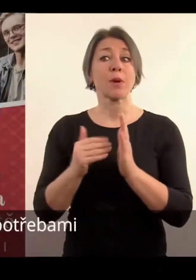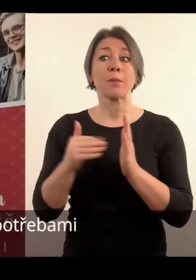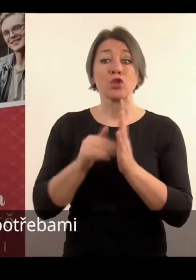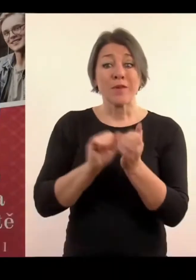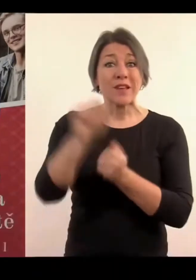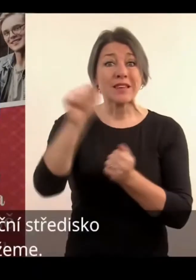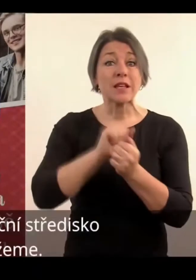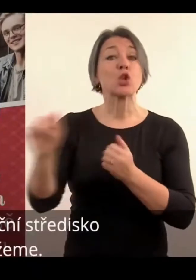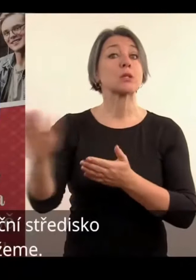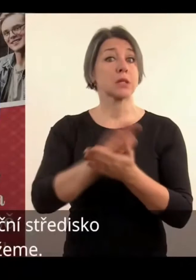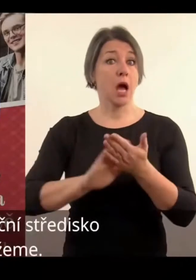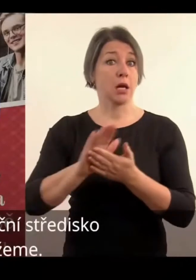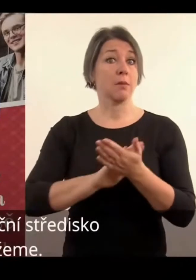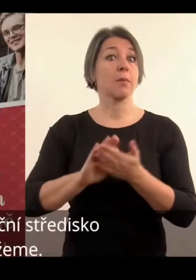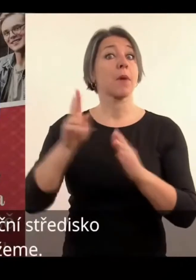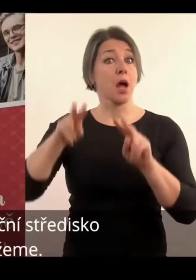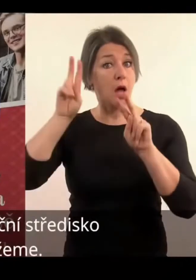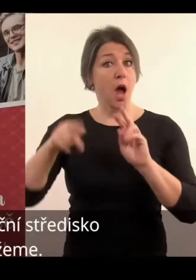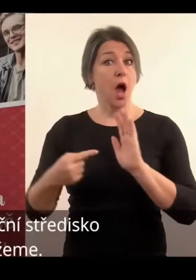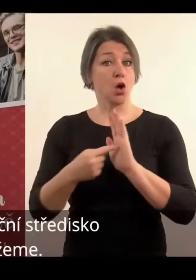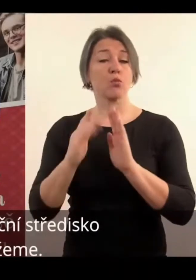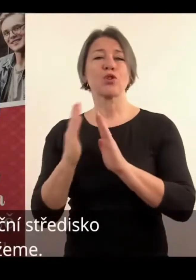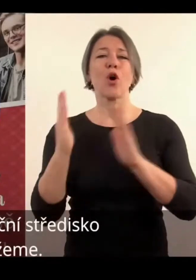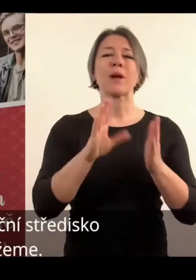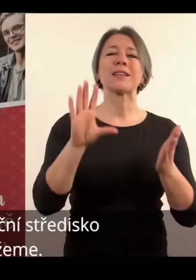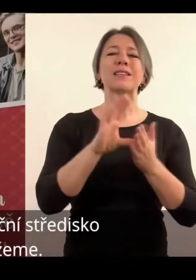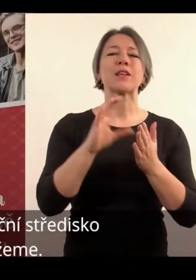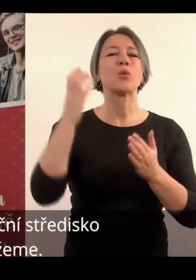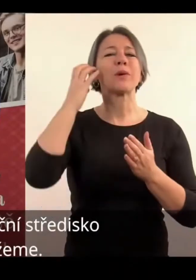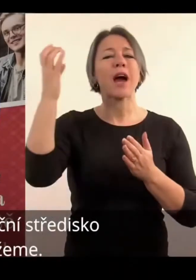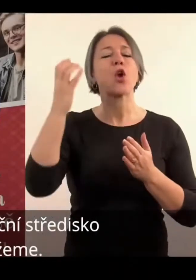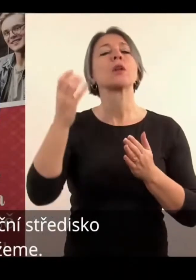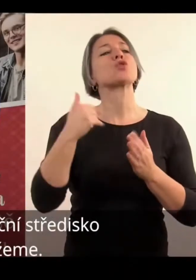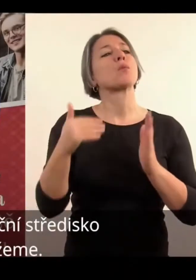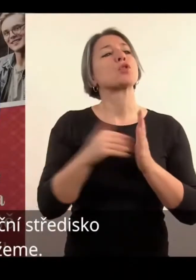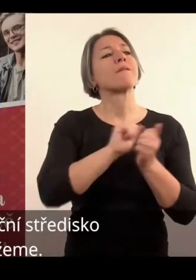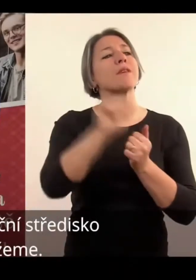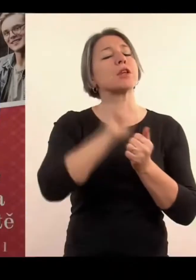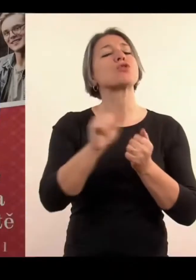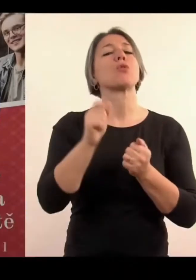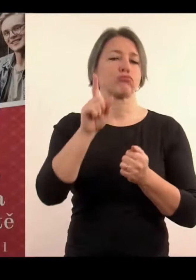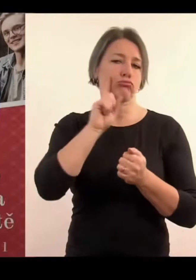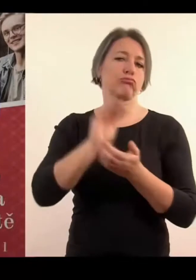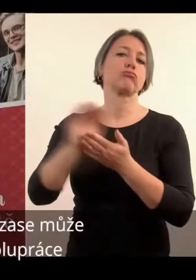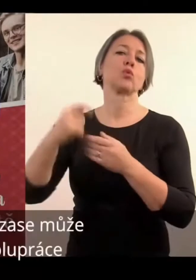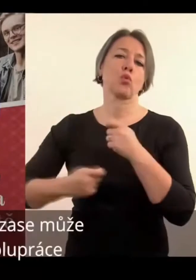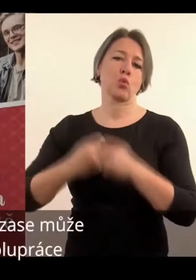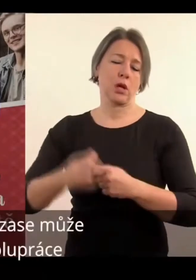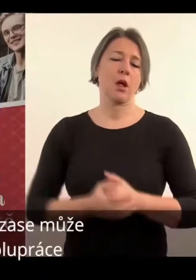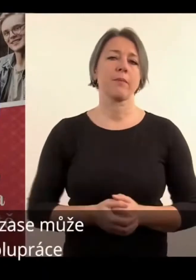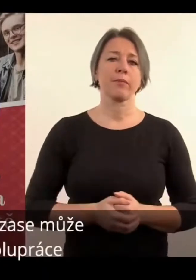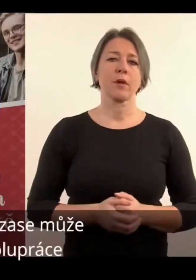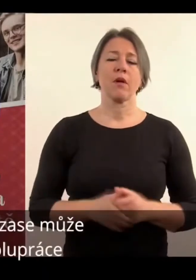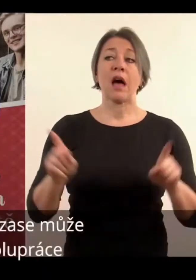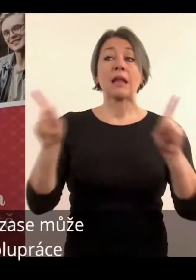Mohou s tím osobně právě digitalizaci centra Karolina, které jim rádi pomizeme. Dále, nácih studijních